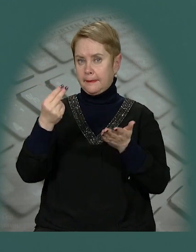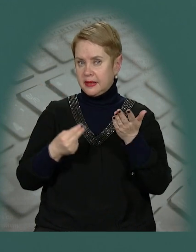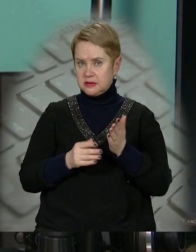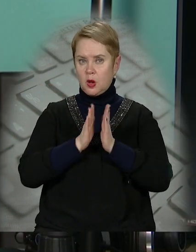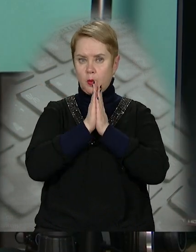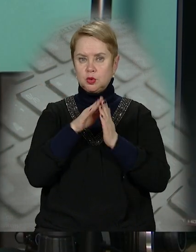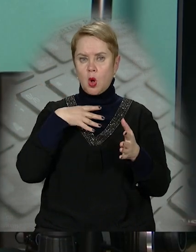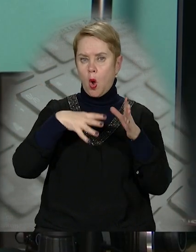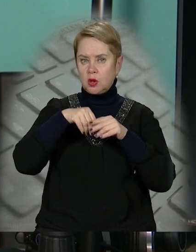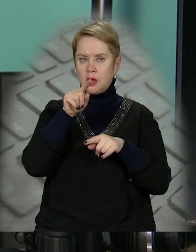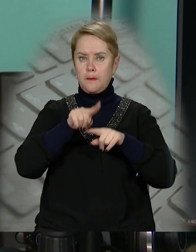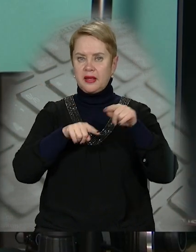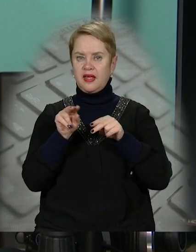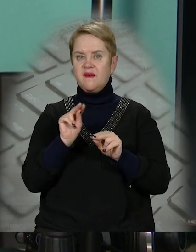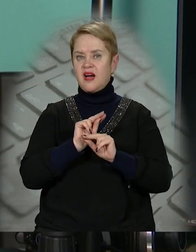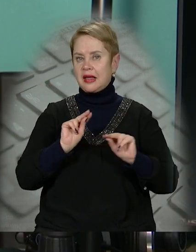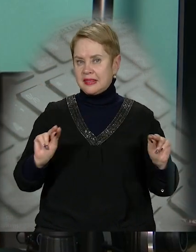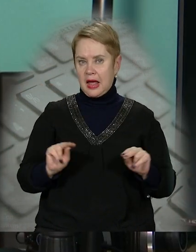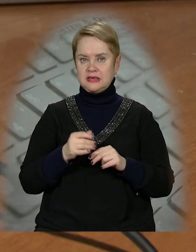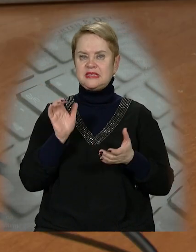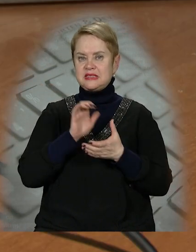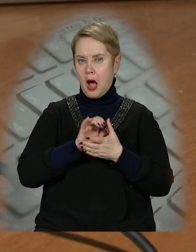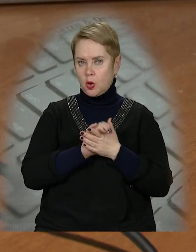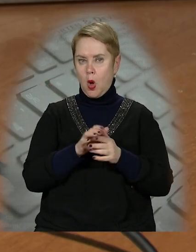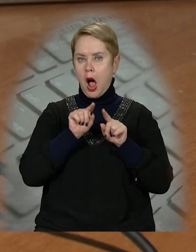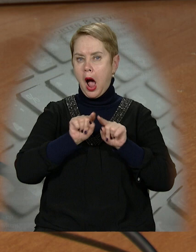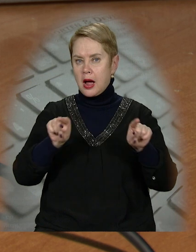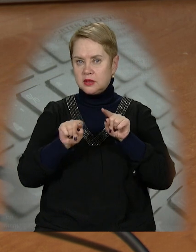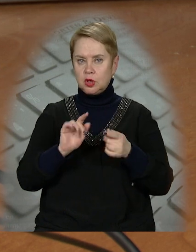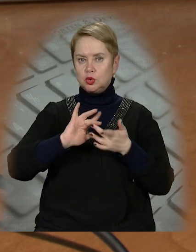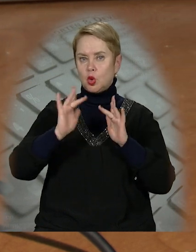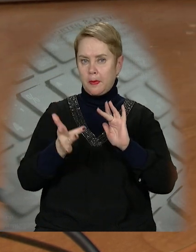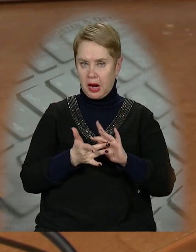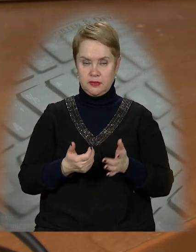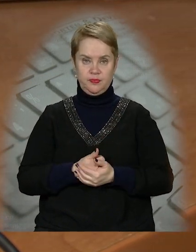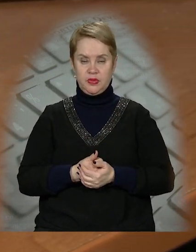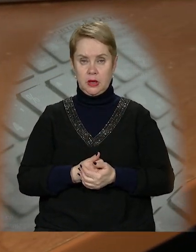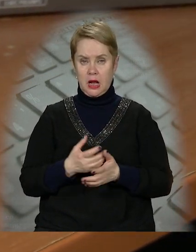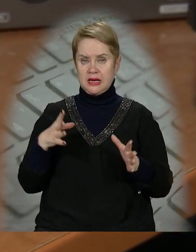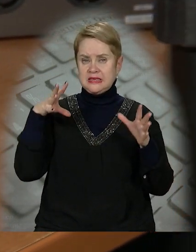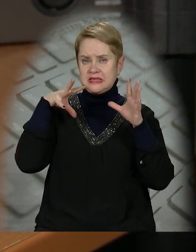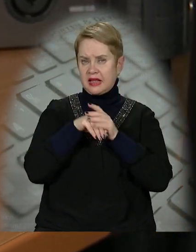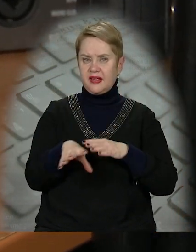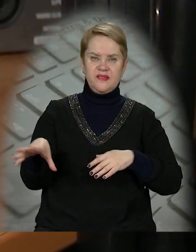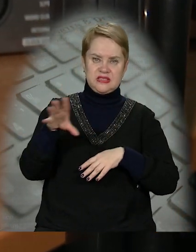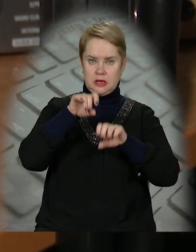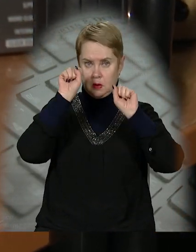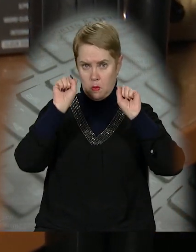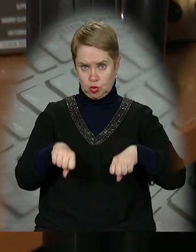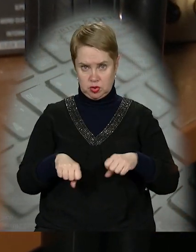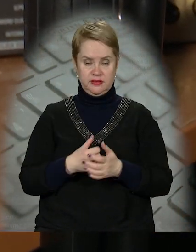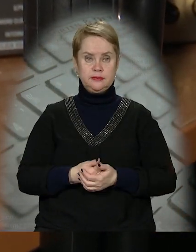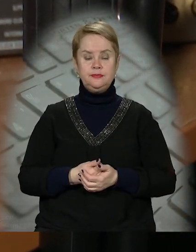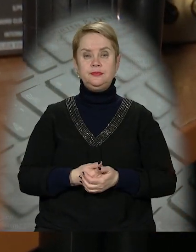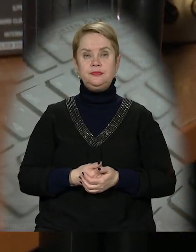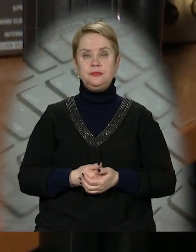підписів, просили голосувати батьків-вихованців, знайомих, агітували через соцмережі. Задіяли всі можливості, які тільки